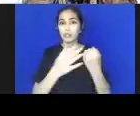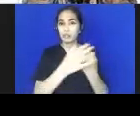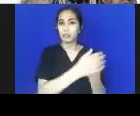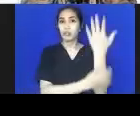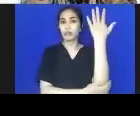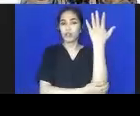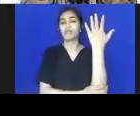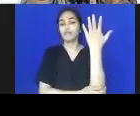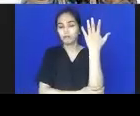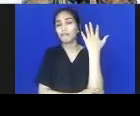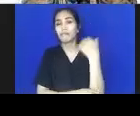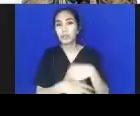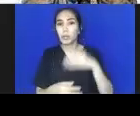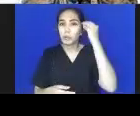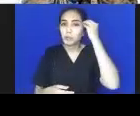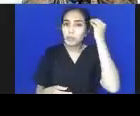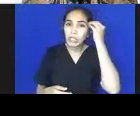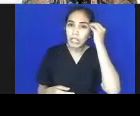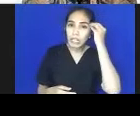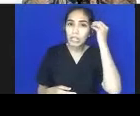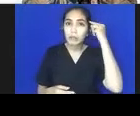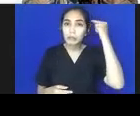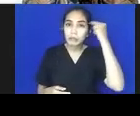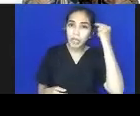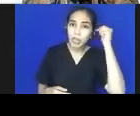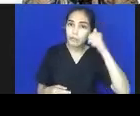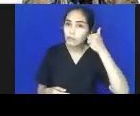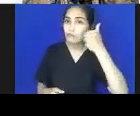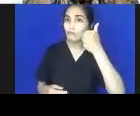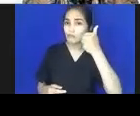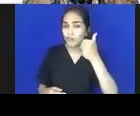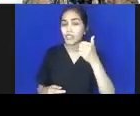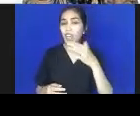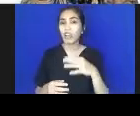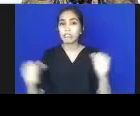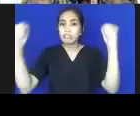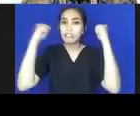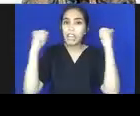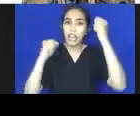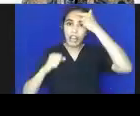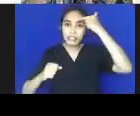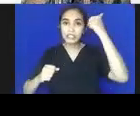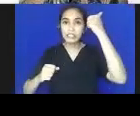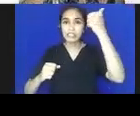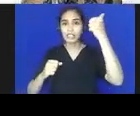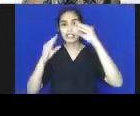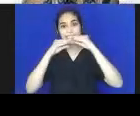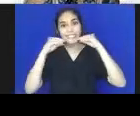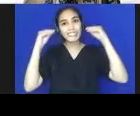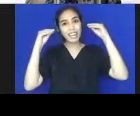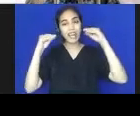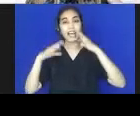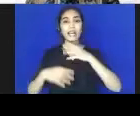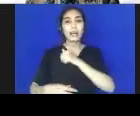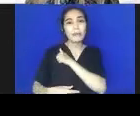psikologi sini, supaya mereka siap jadi sumber daya manusia, yaitu yang sehat, cerdas, ceria, dan berakhlak dan berakhlak mulia. Nah